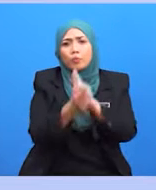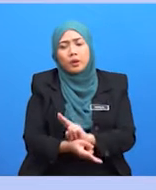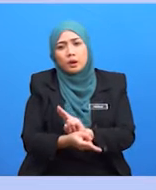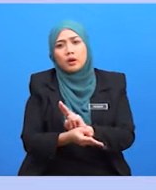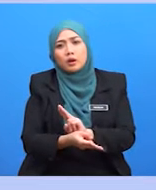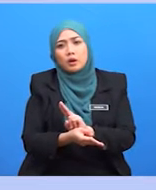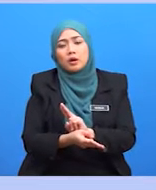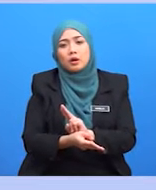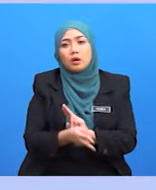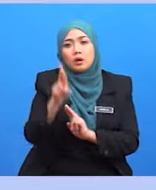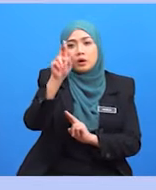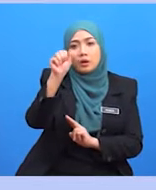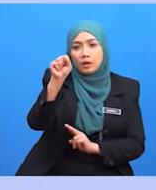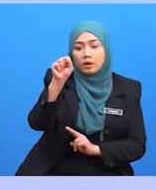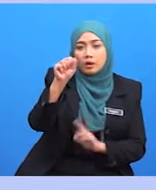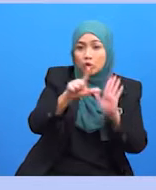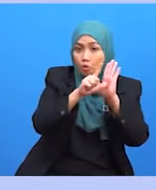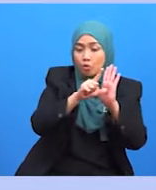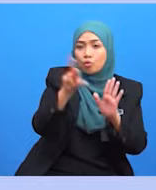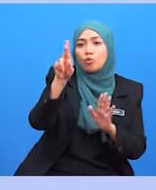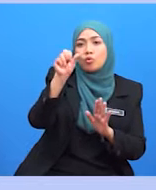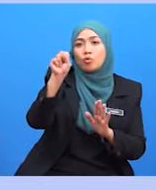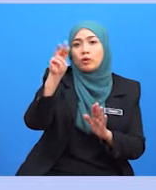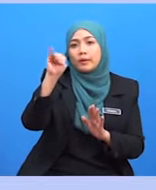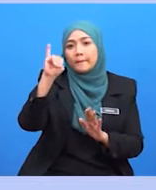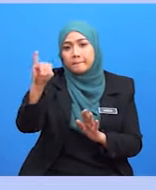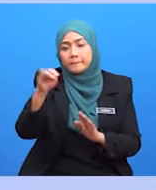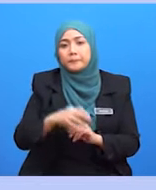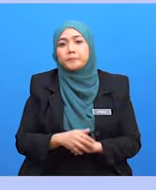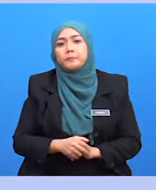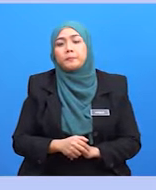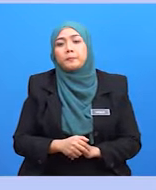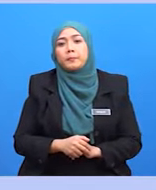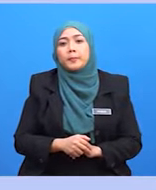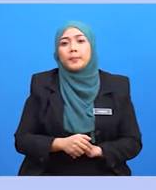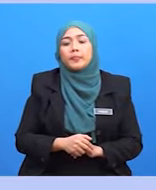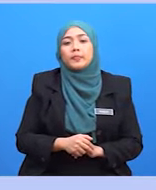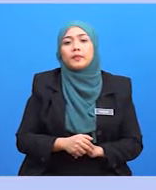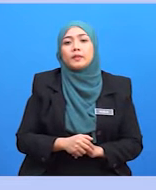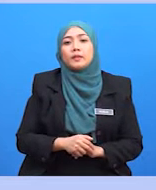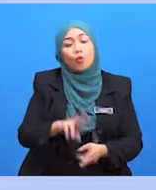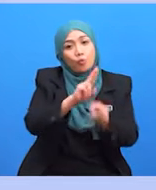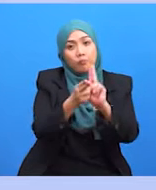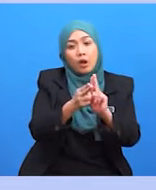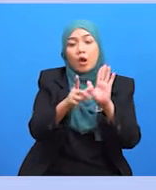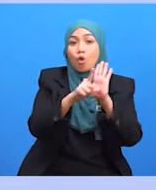terhadap logo rasmi. Kemudian, ilustrasi pada tanda di atas logo rasmi.